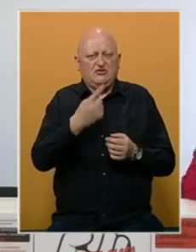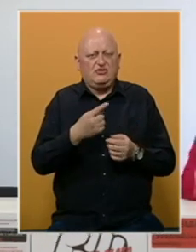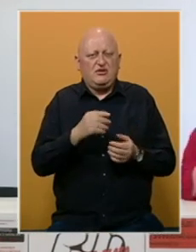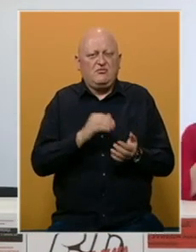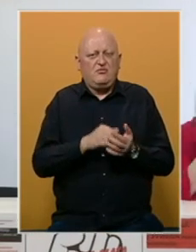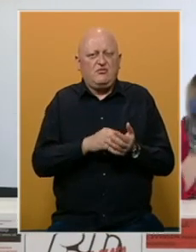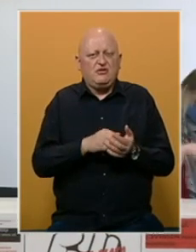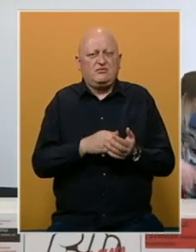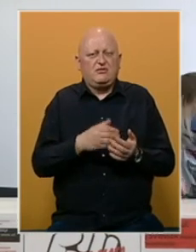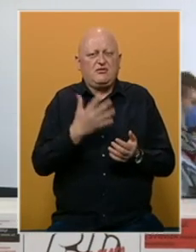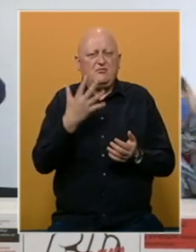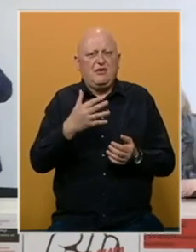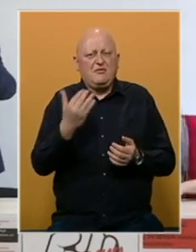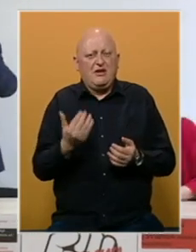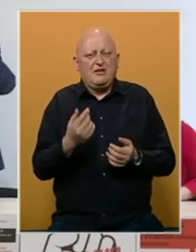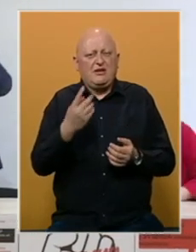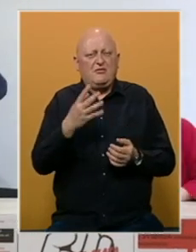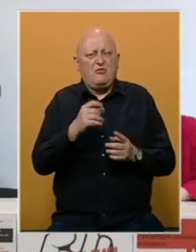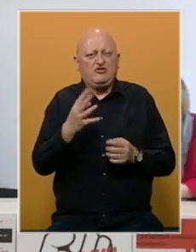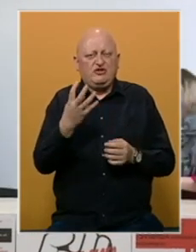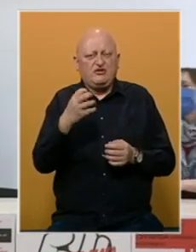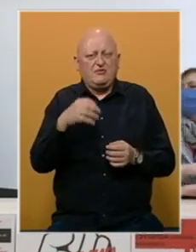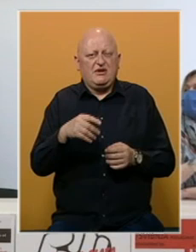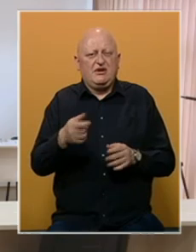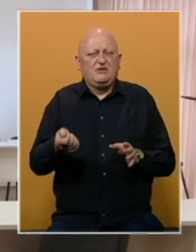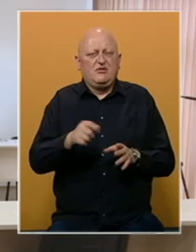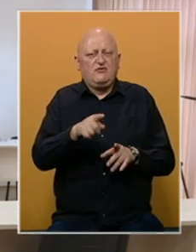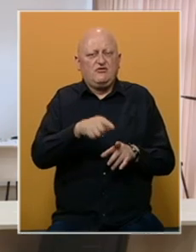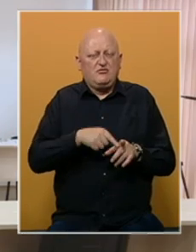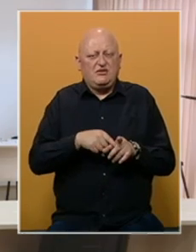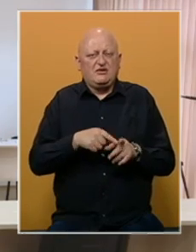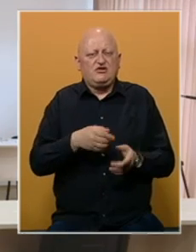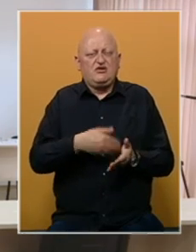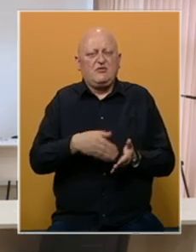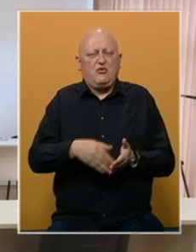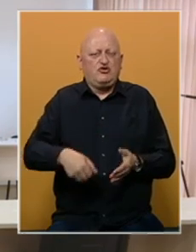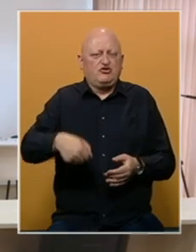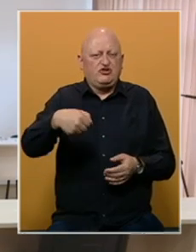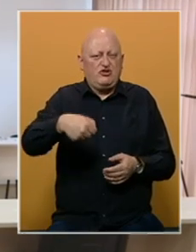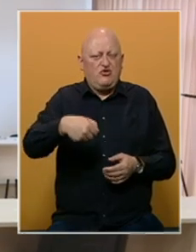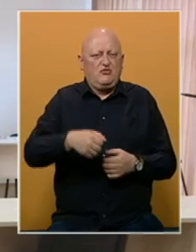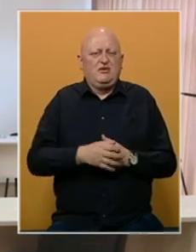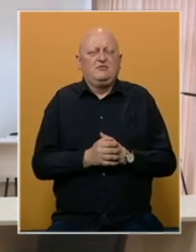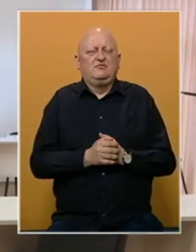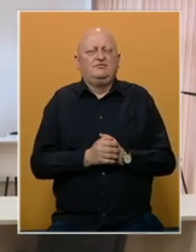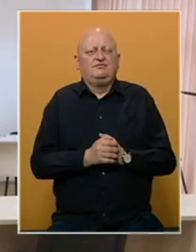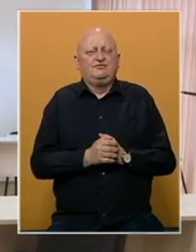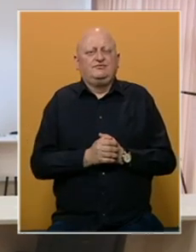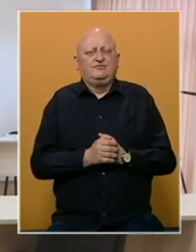znači da je ističu potrebno pet plata od po 400 maraka za kupovinu mjesečne potrošačke korpe.